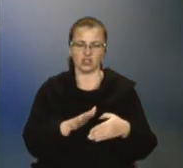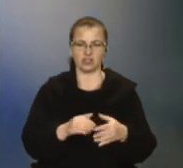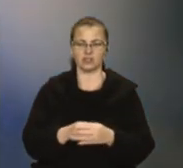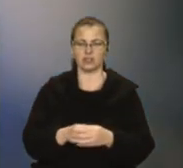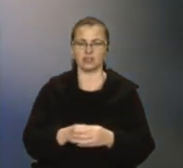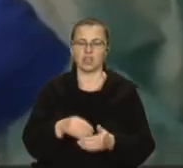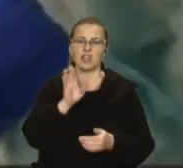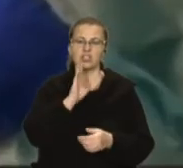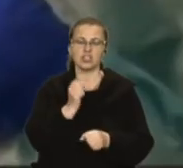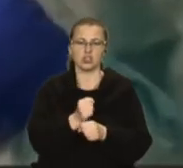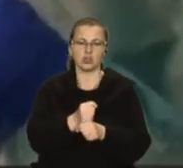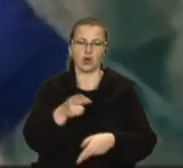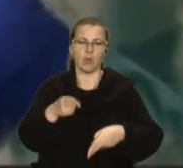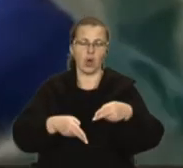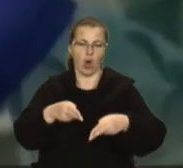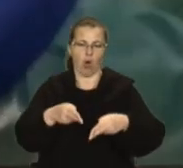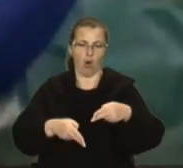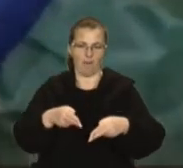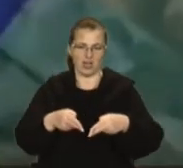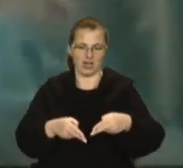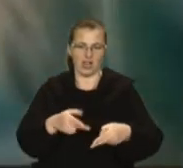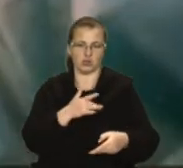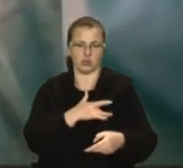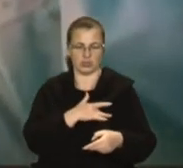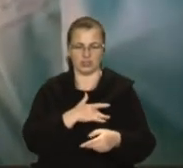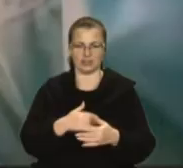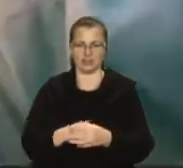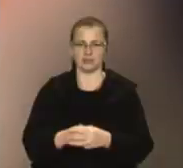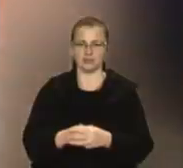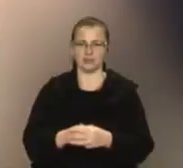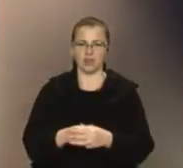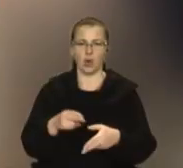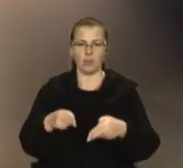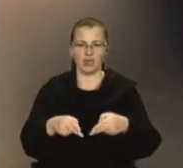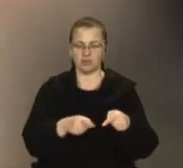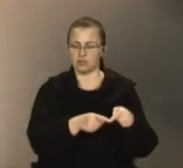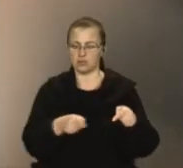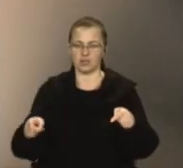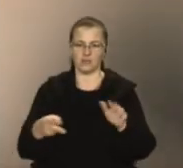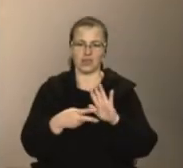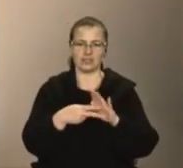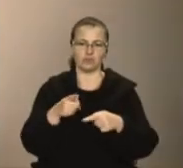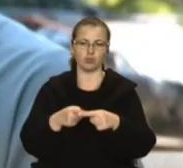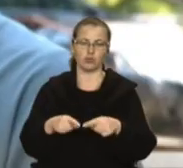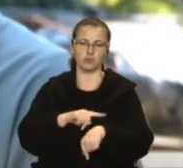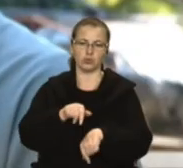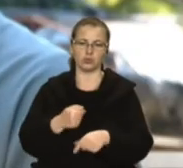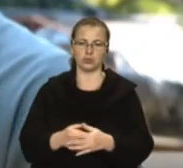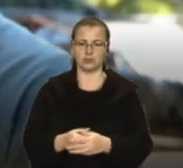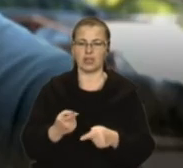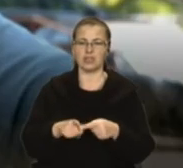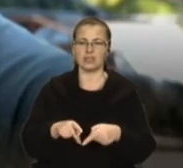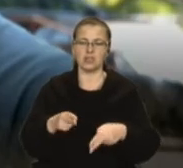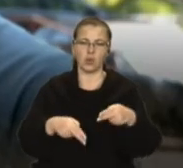автотрансплантацію серця з редукцією передсердя та заміною клапанів. Операція тривала 7,5 годин. Ці